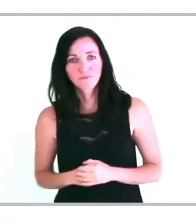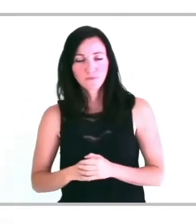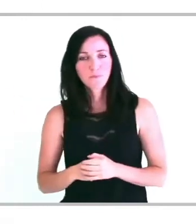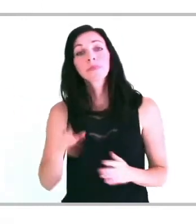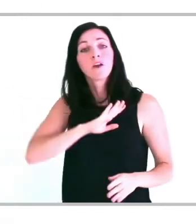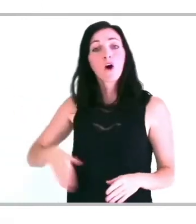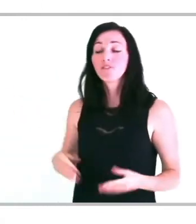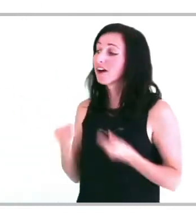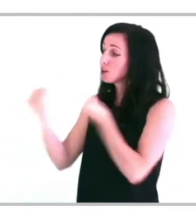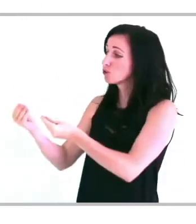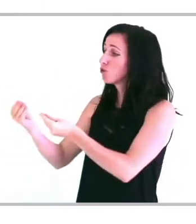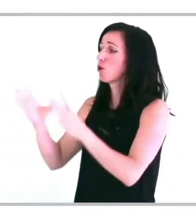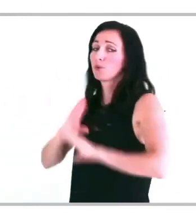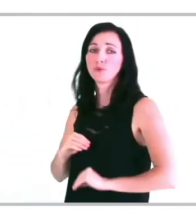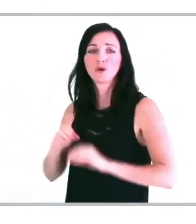-Business.